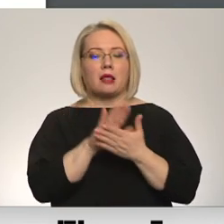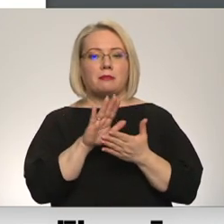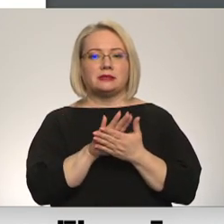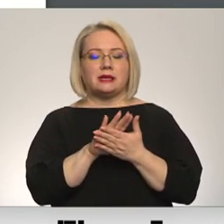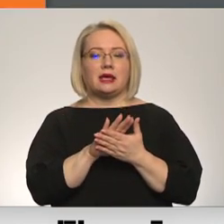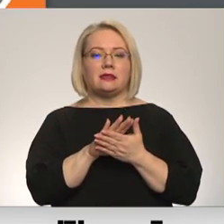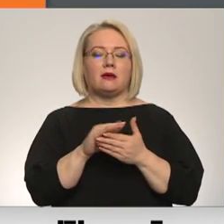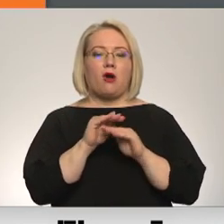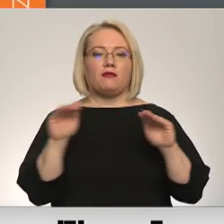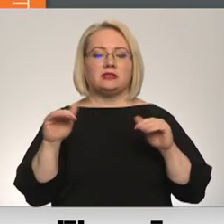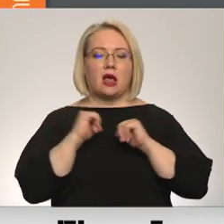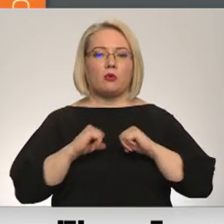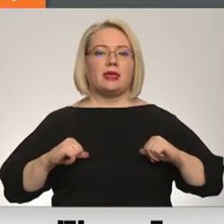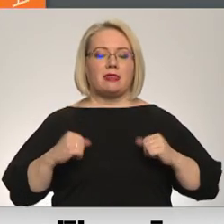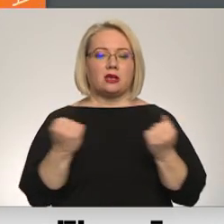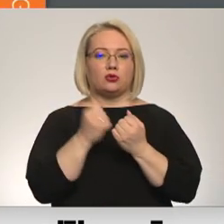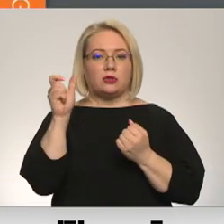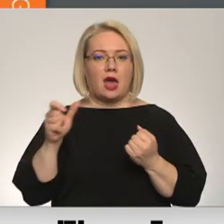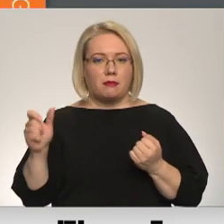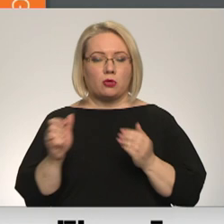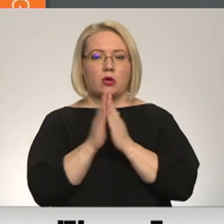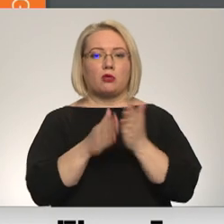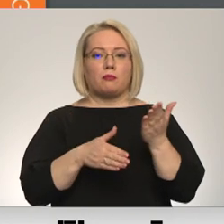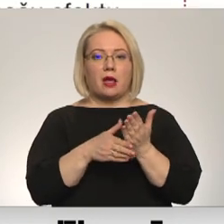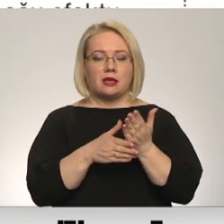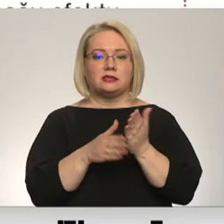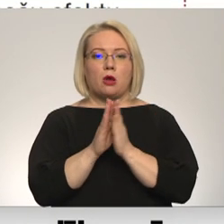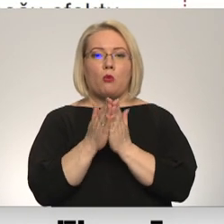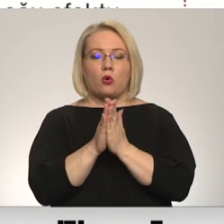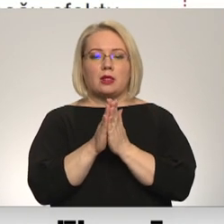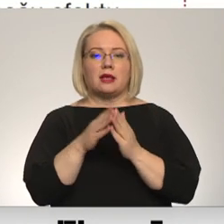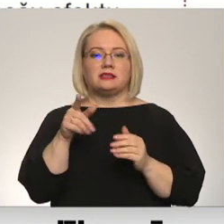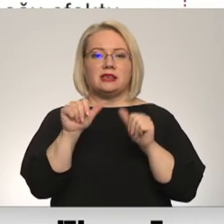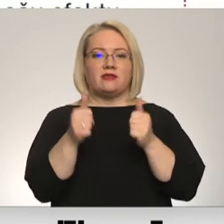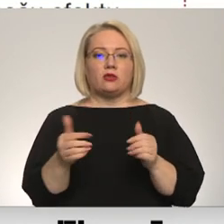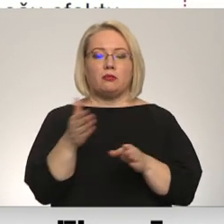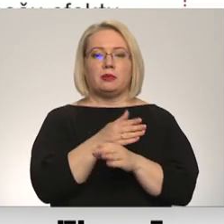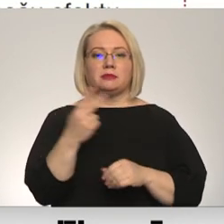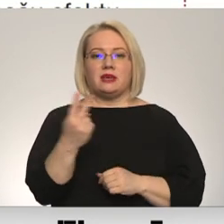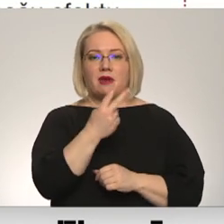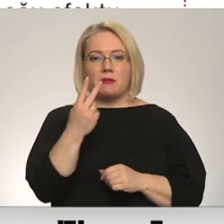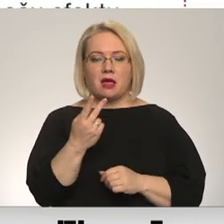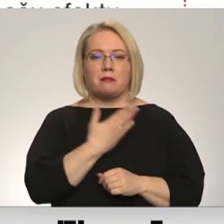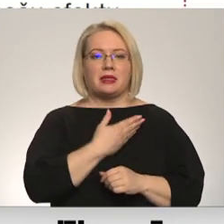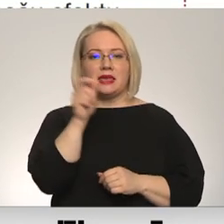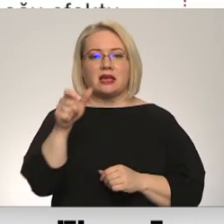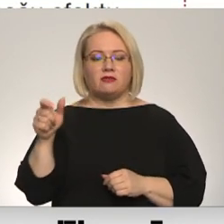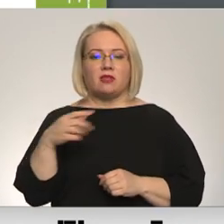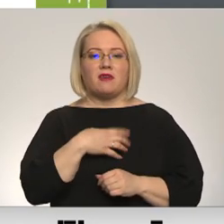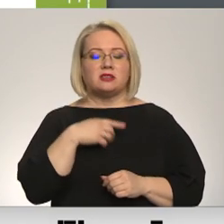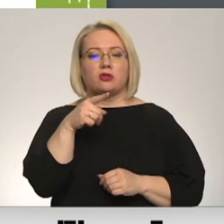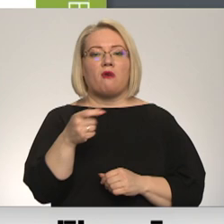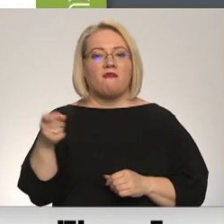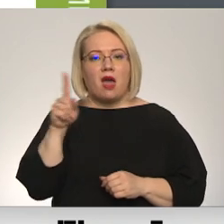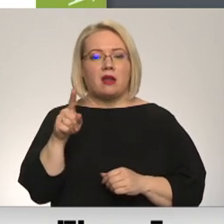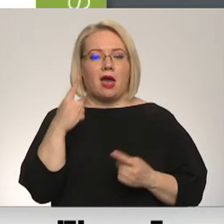un vajadzības gadījumā jālūdziņiem palīdzību. Buklēt 72 stundas tapis pirms diviem gadiem, bet kā norāda uzrunāt iedzīvotai, par to vajadzētu vairāk